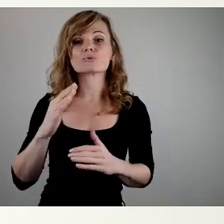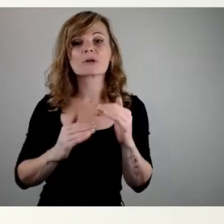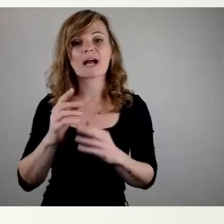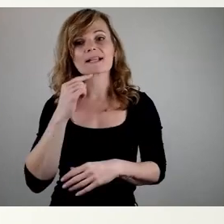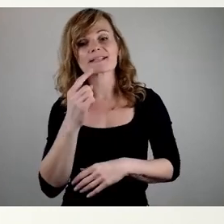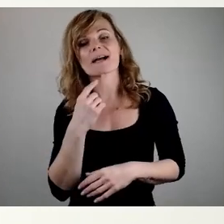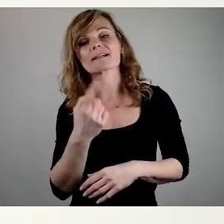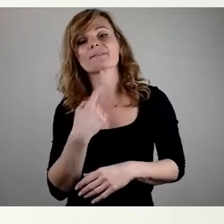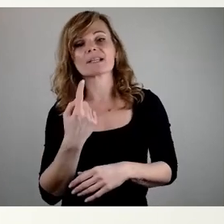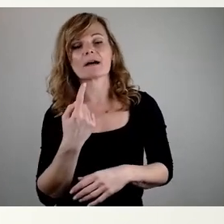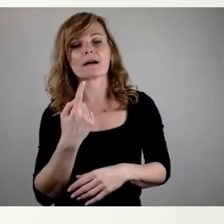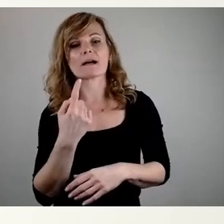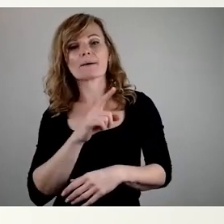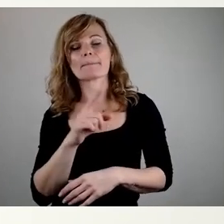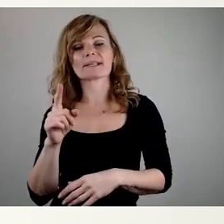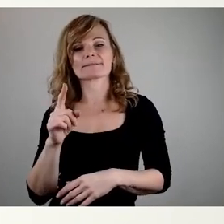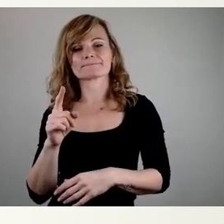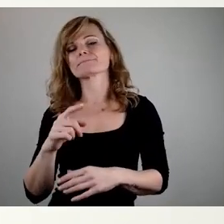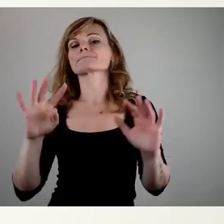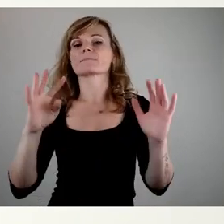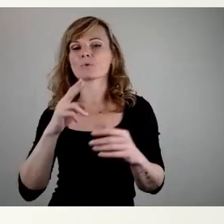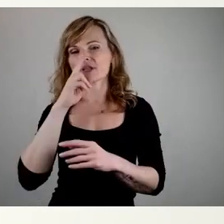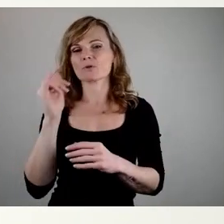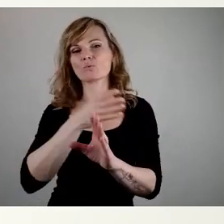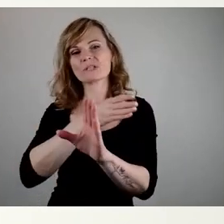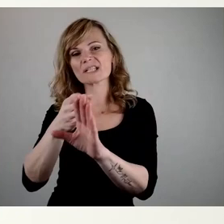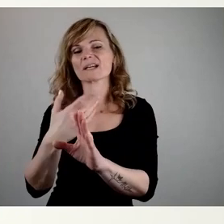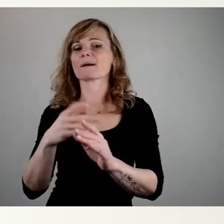bis zum 9. Juni in besonderen Zeiten.